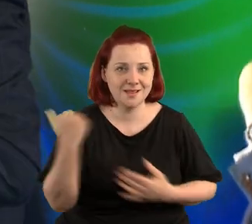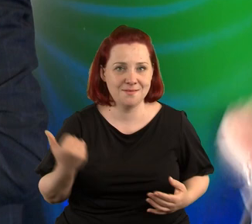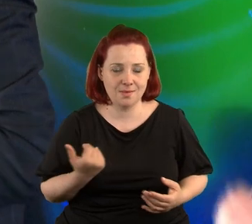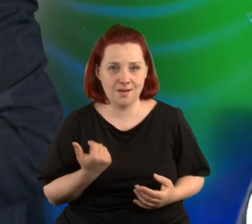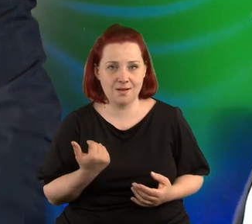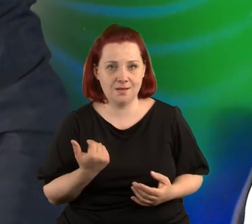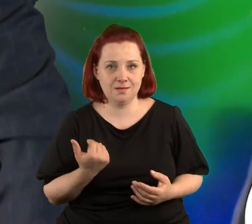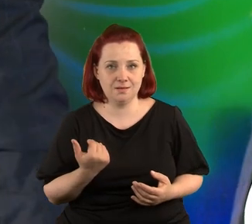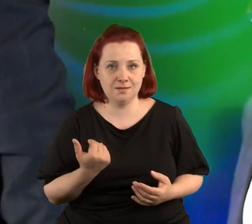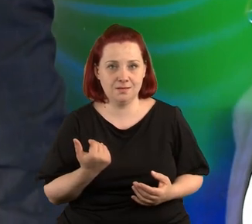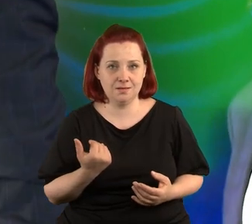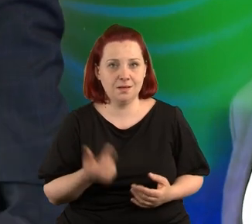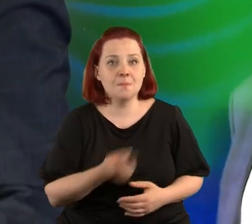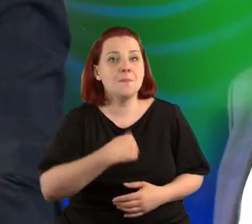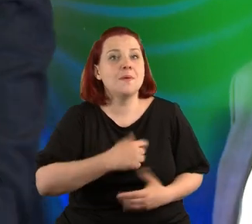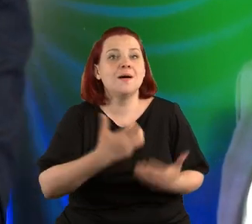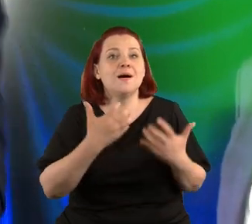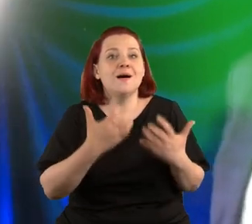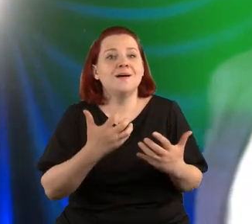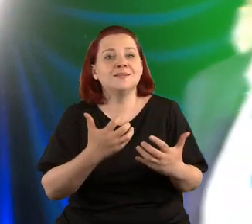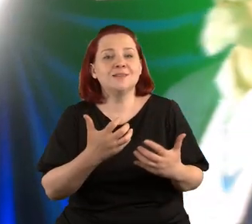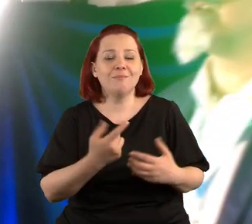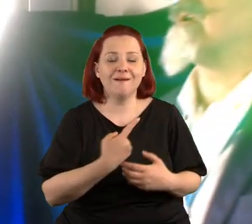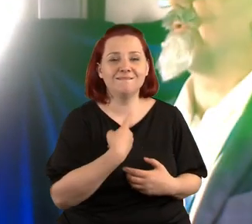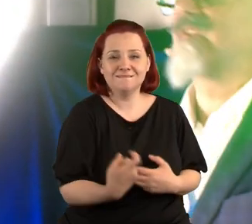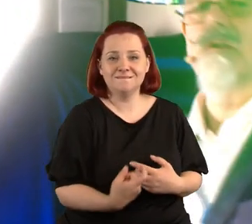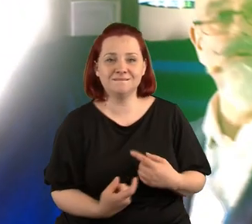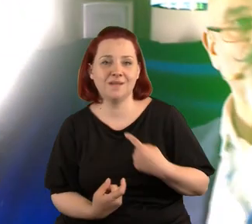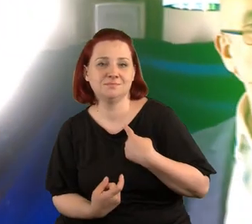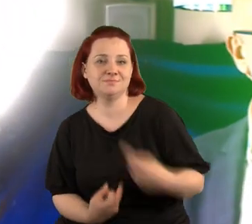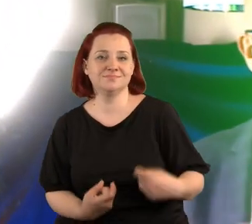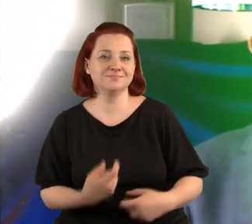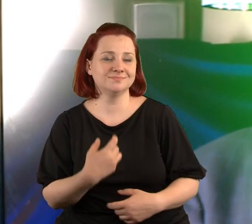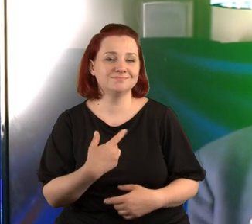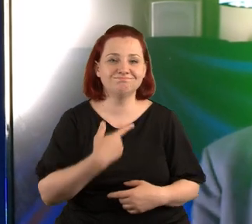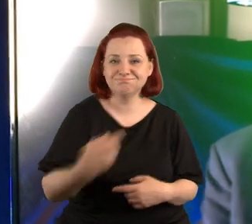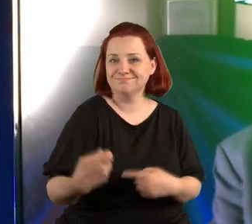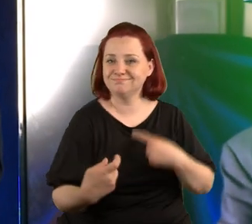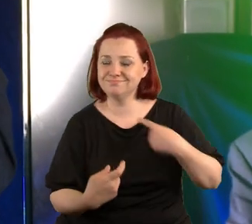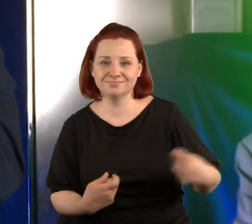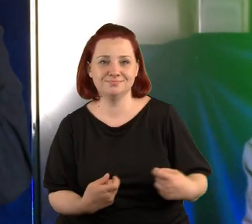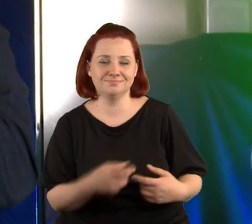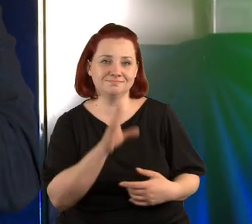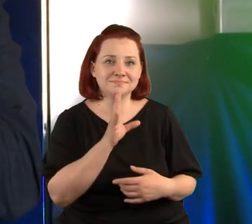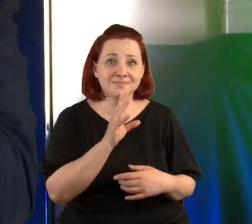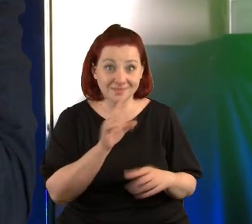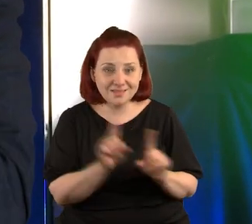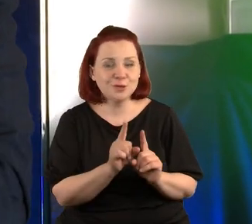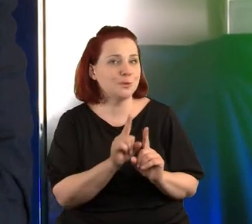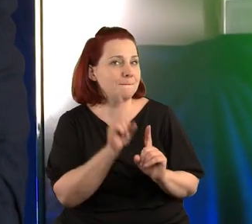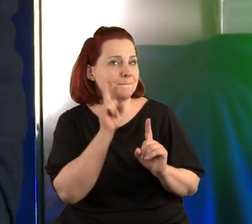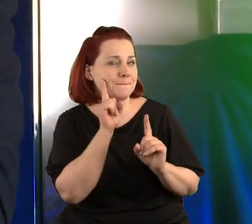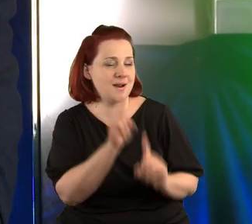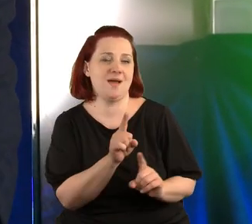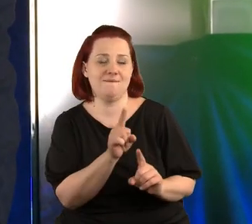Ponieważ chcemy być łechtalnie nieustająco i ponieważ prawda jest